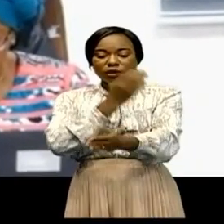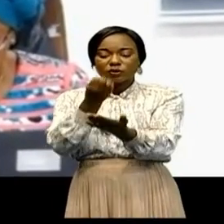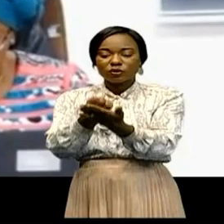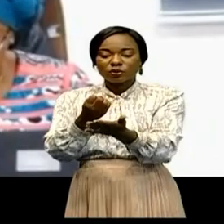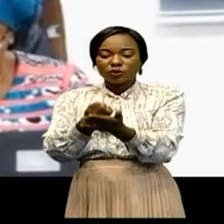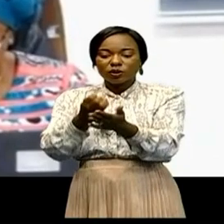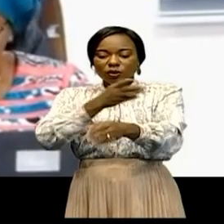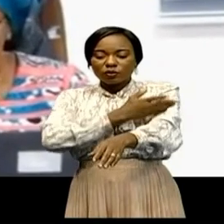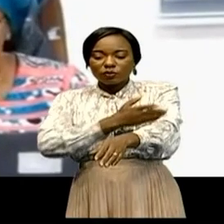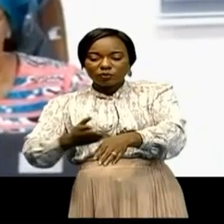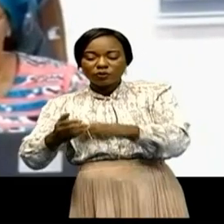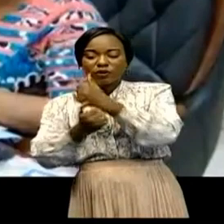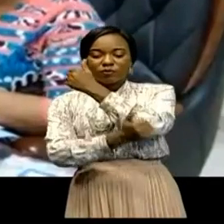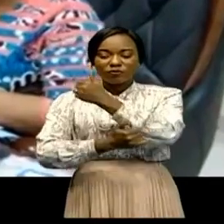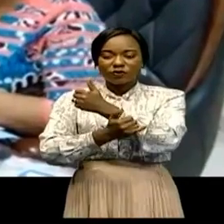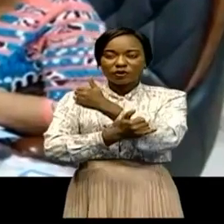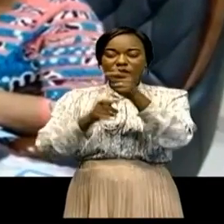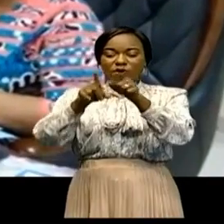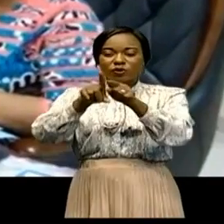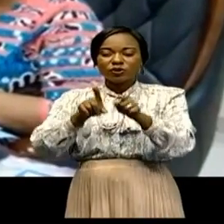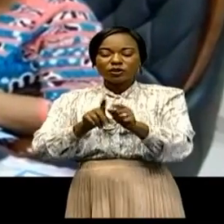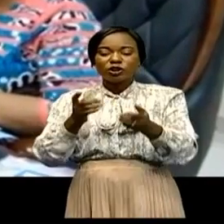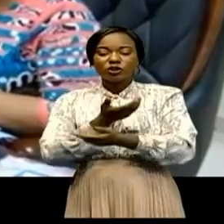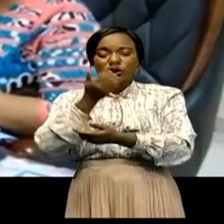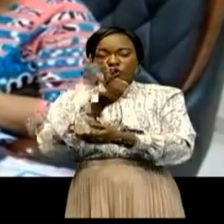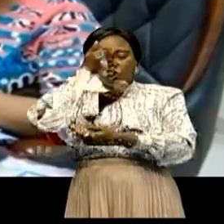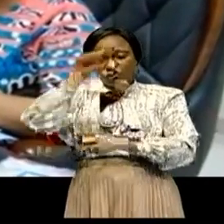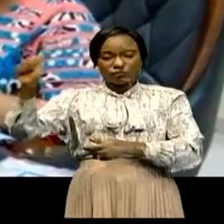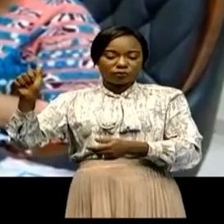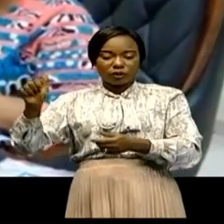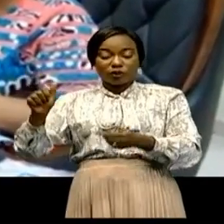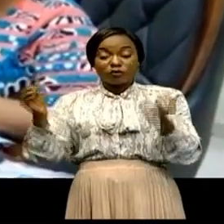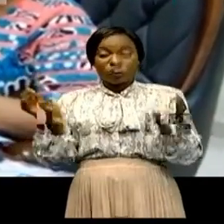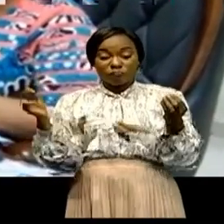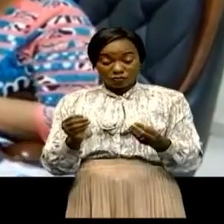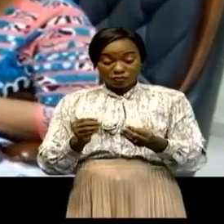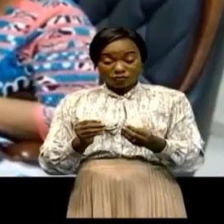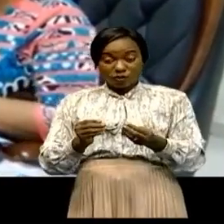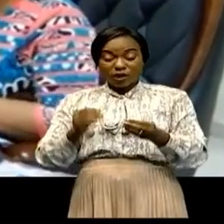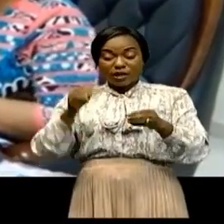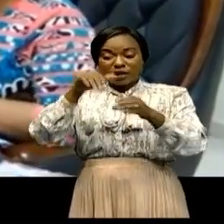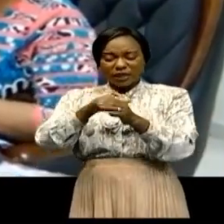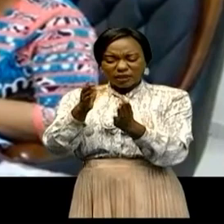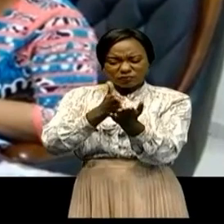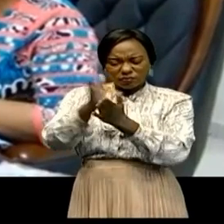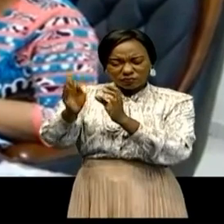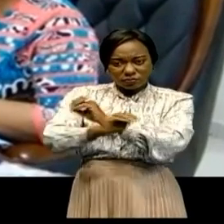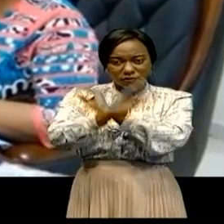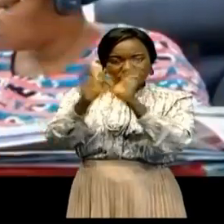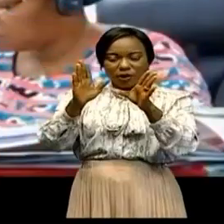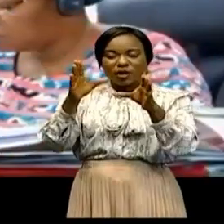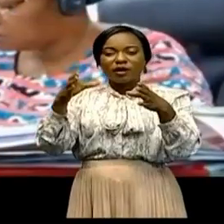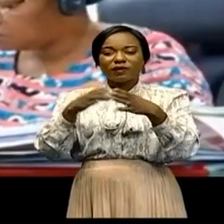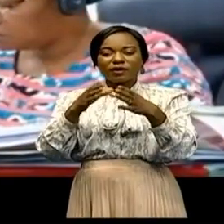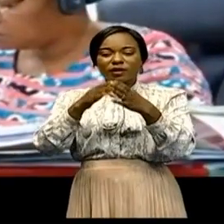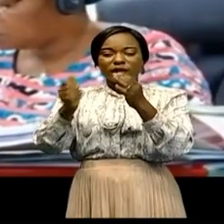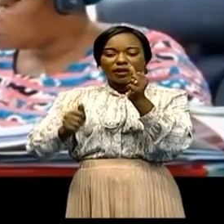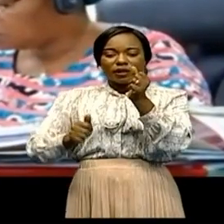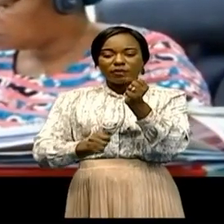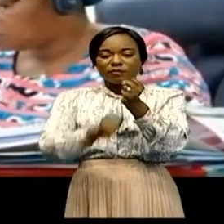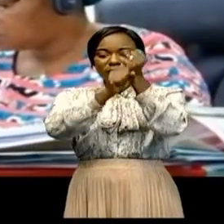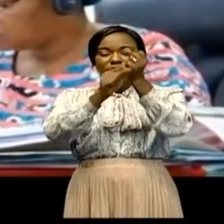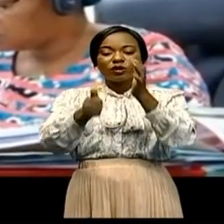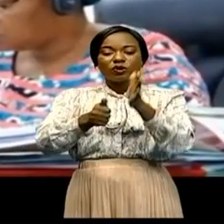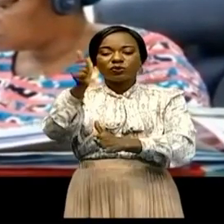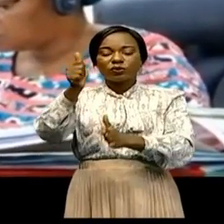la réduction de la pauvreté et du chômage. Elle s'inscrit donc en droite ligne avec le pilier 11 du programme